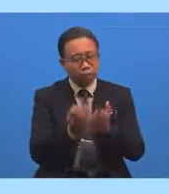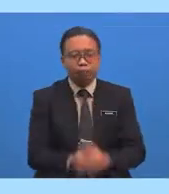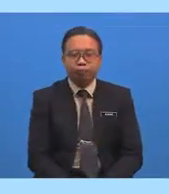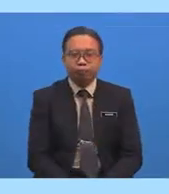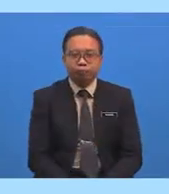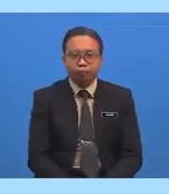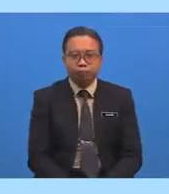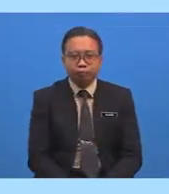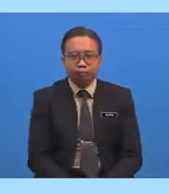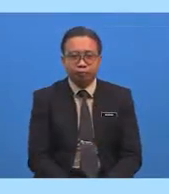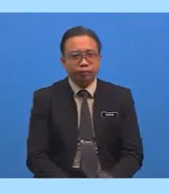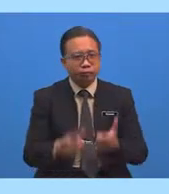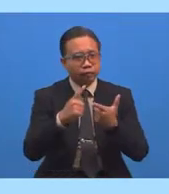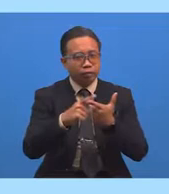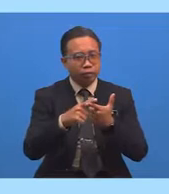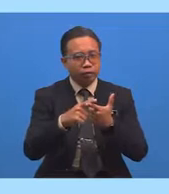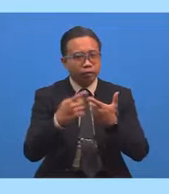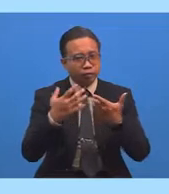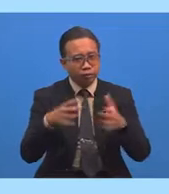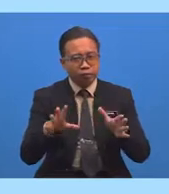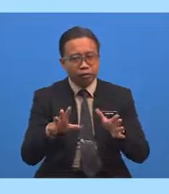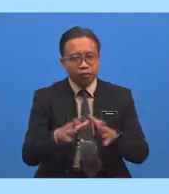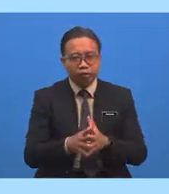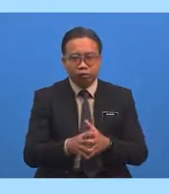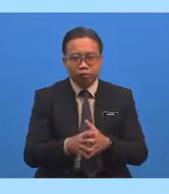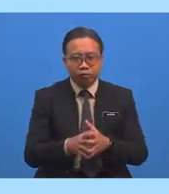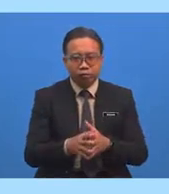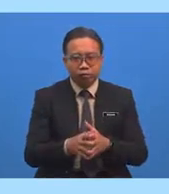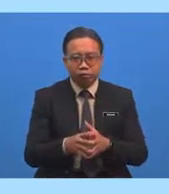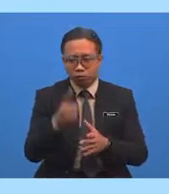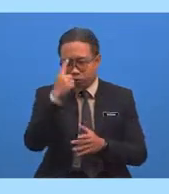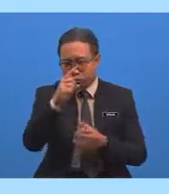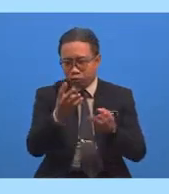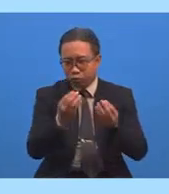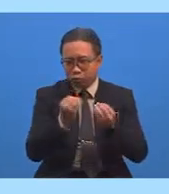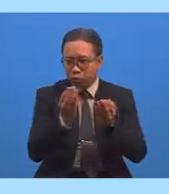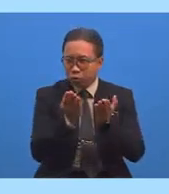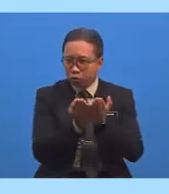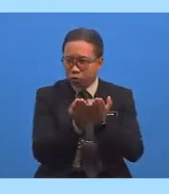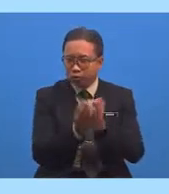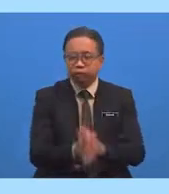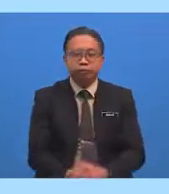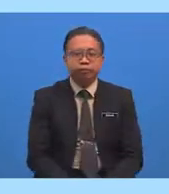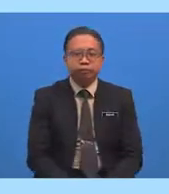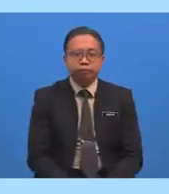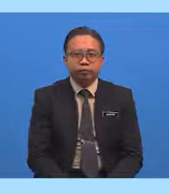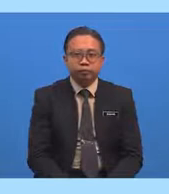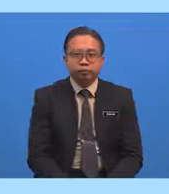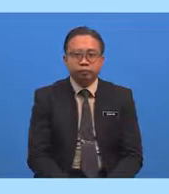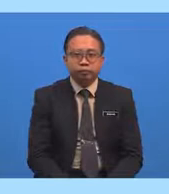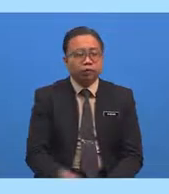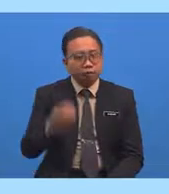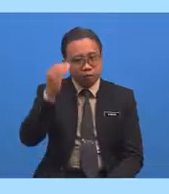Setelah kewajipan Untuk kita memohon doa Sudah pasti Kita perlu